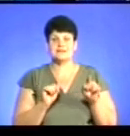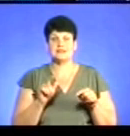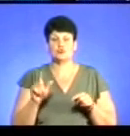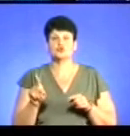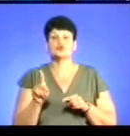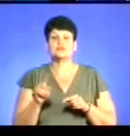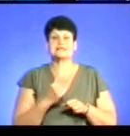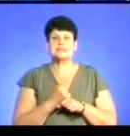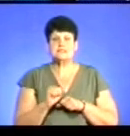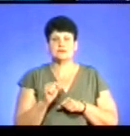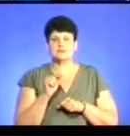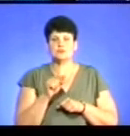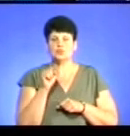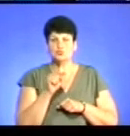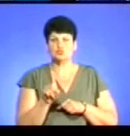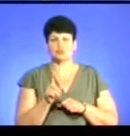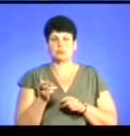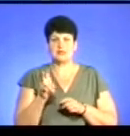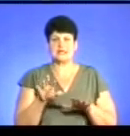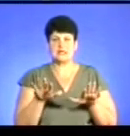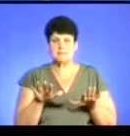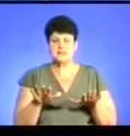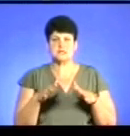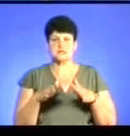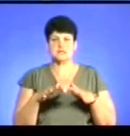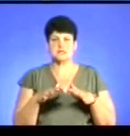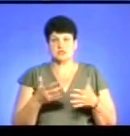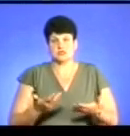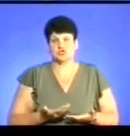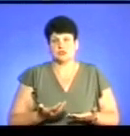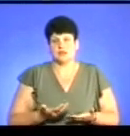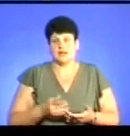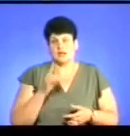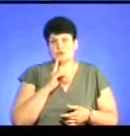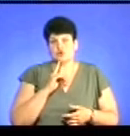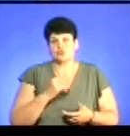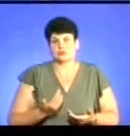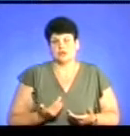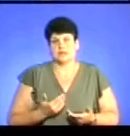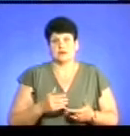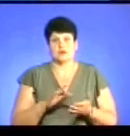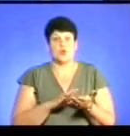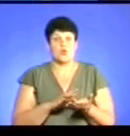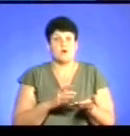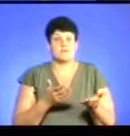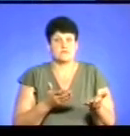спонукало до того, щоб прийти на місце розташування тимчасового перебування ромів на той час,